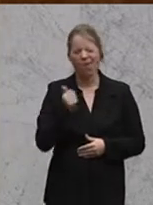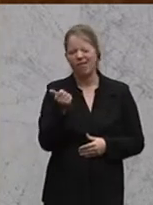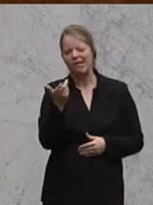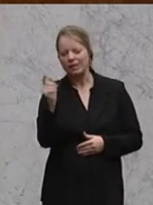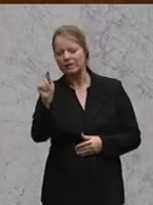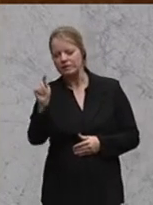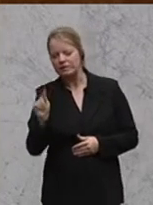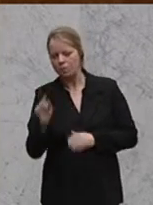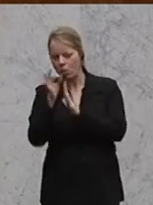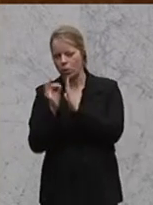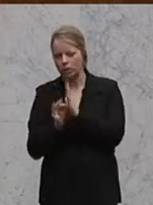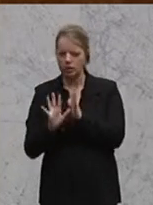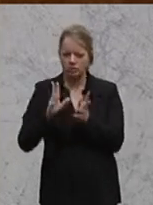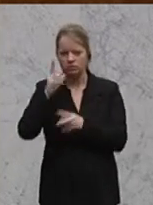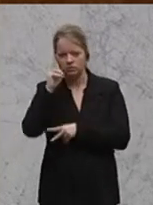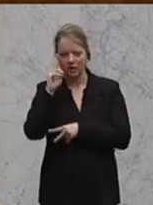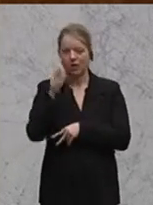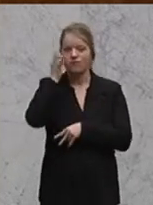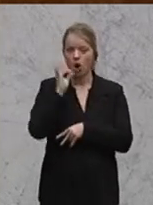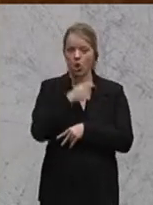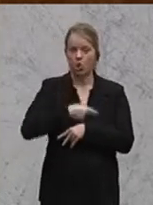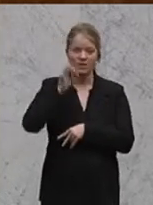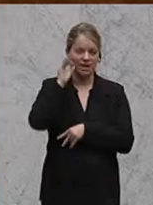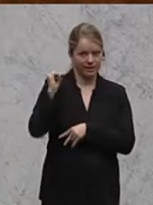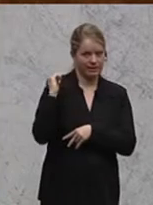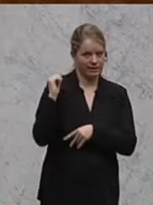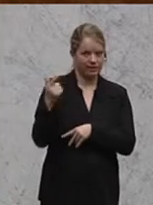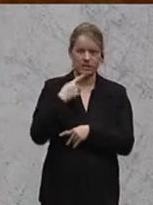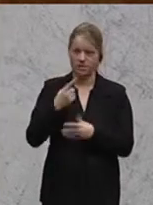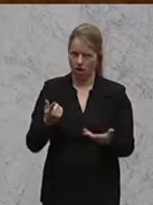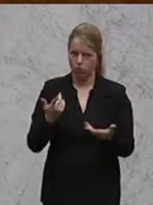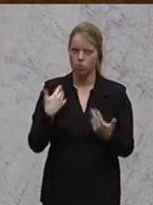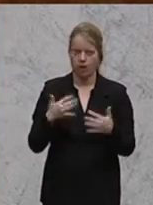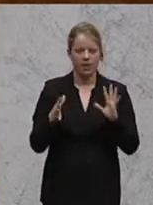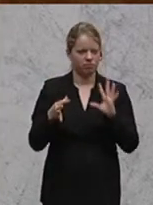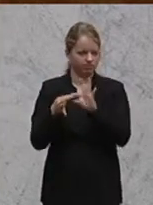zum Nachdenken gibt, was die Frau Kommissarin gestern gesagt hat, dazu werden wir beim Schluss noch kommen.